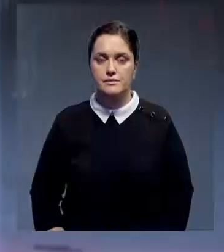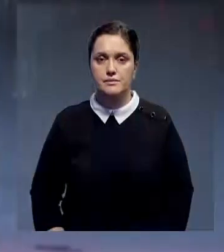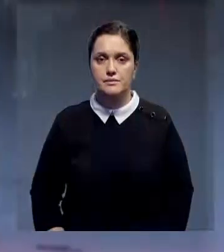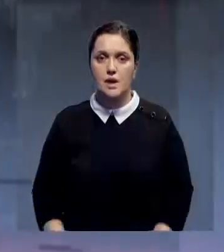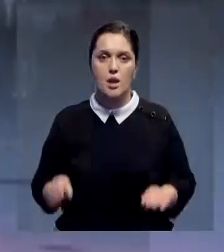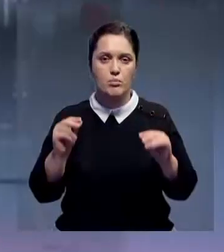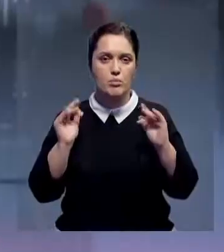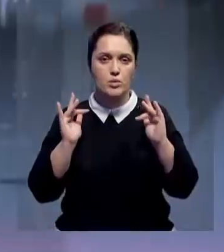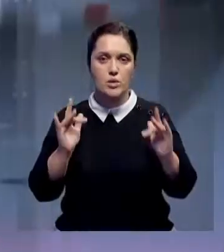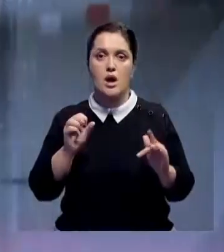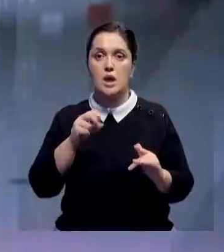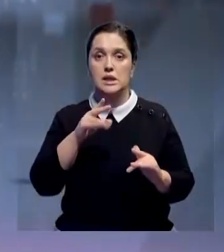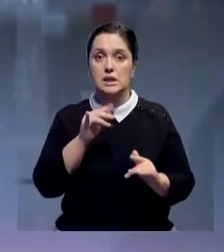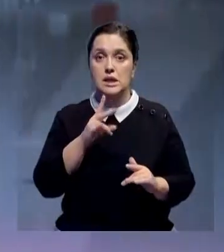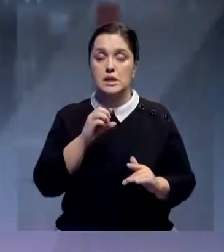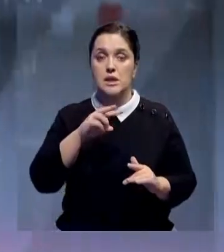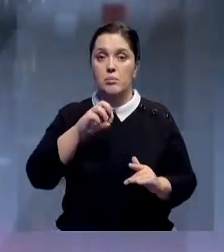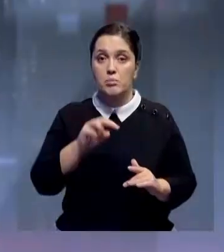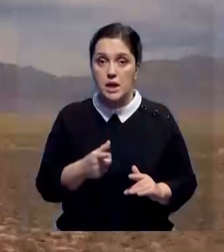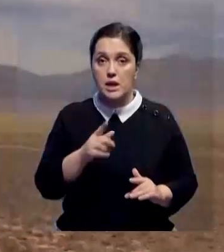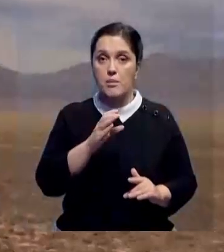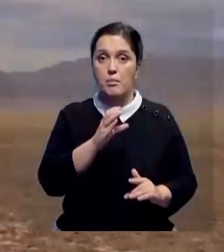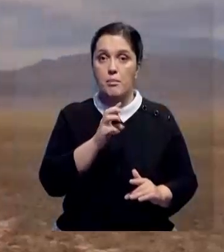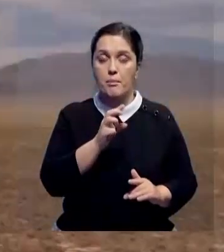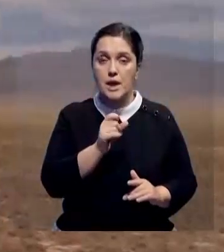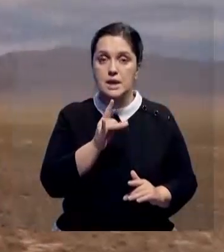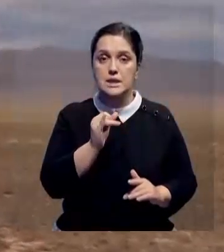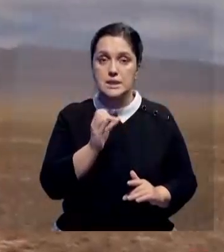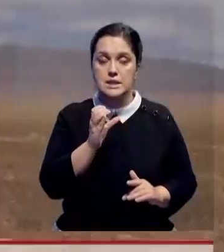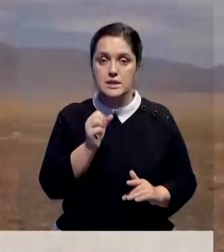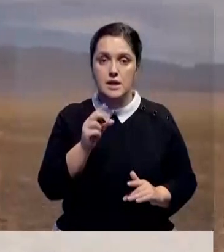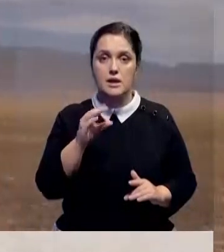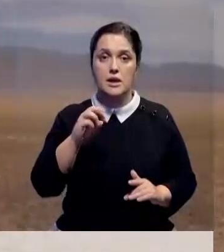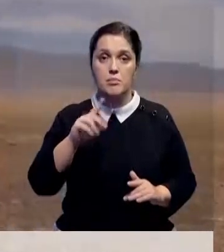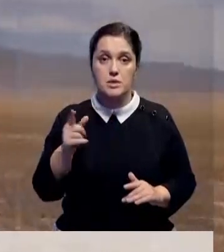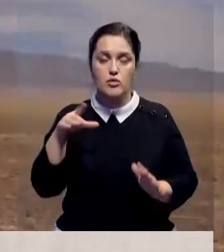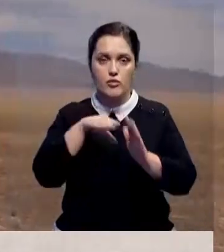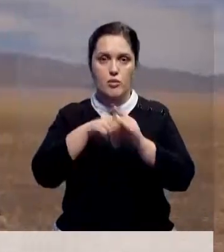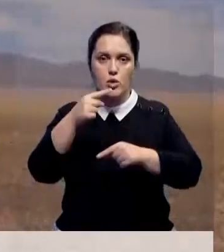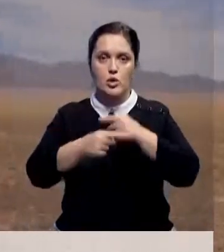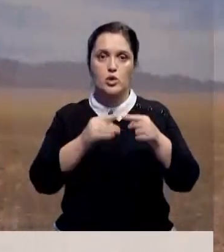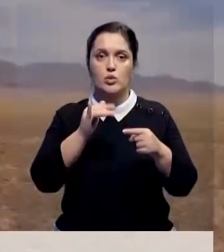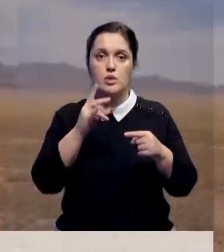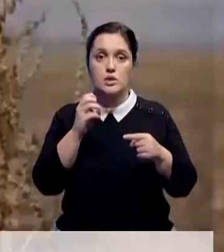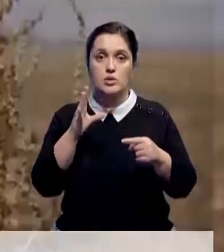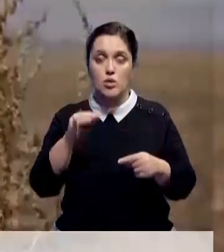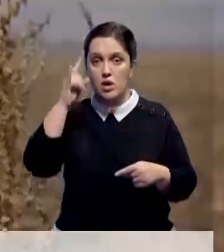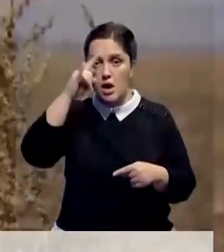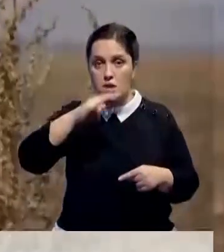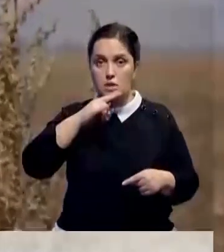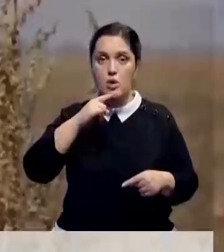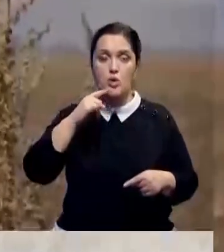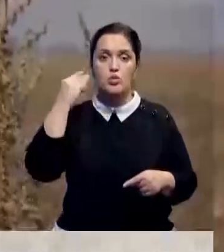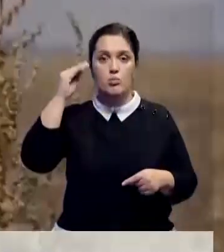Пустыни Алтын-Эмели и Барсак-Илемеса вошли в список всемирного наследия ЮНЕСКО. Заявку внесли совместно Казахстан, Туркменистан и